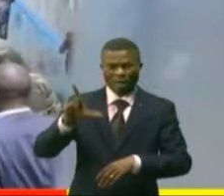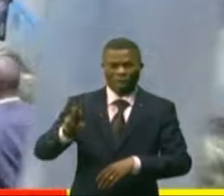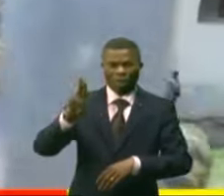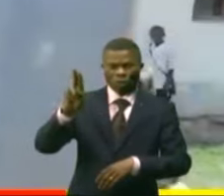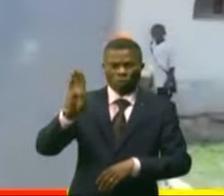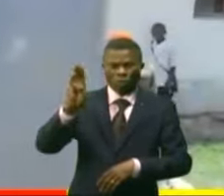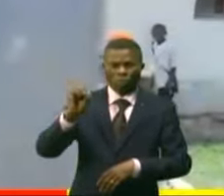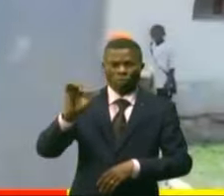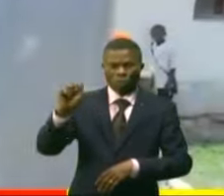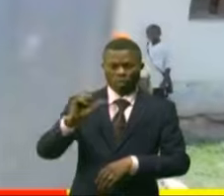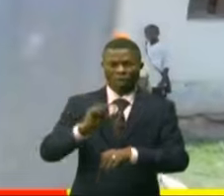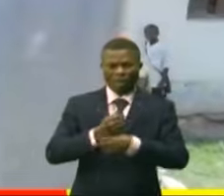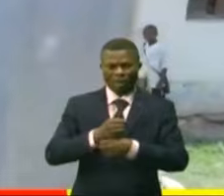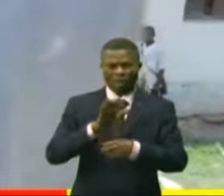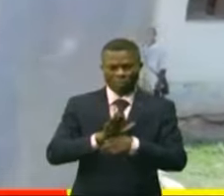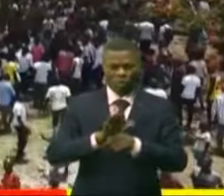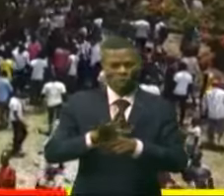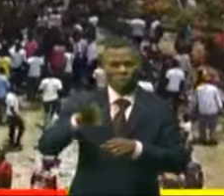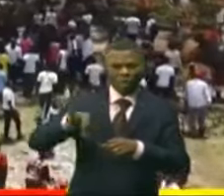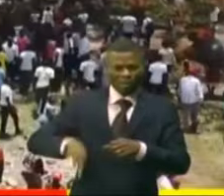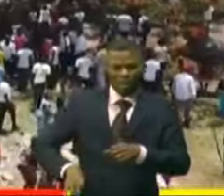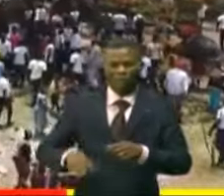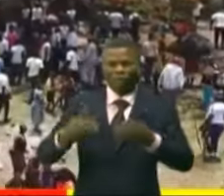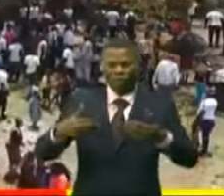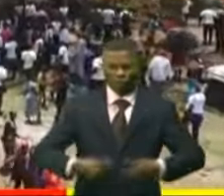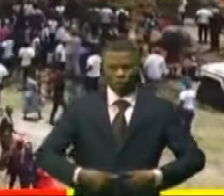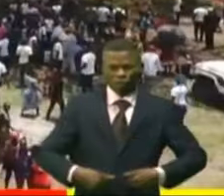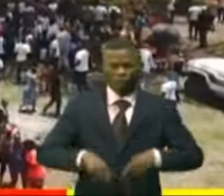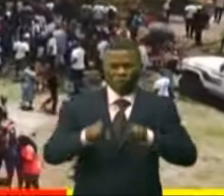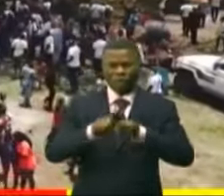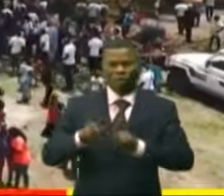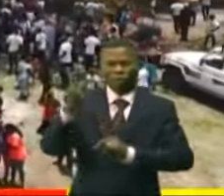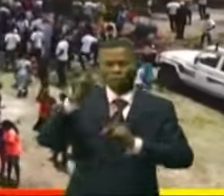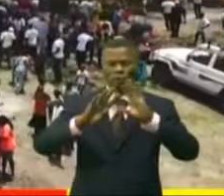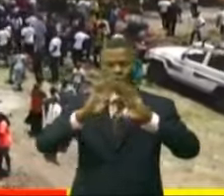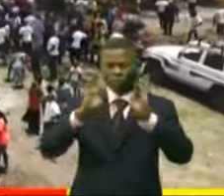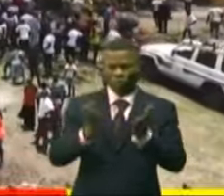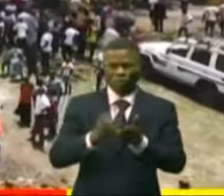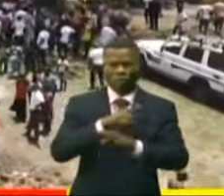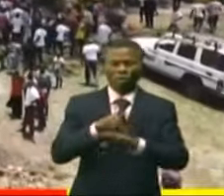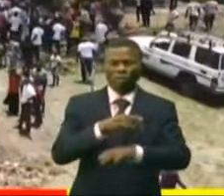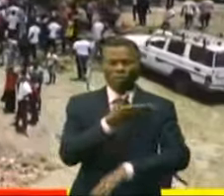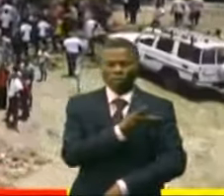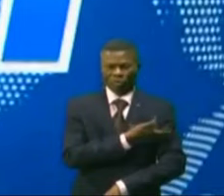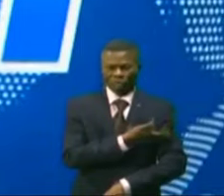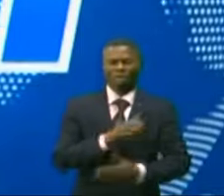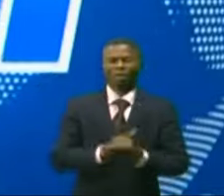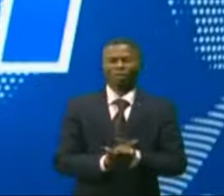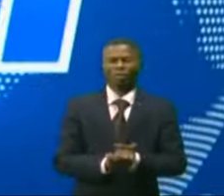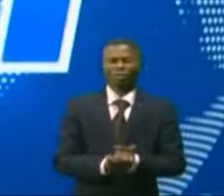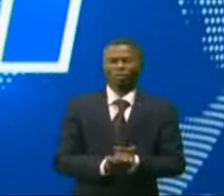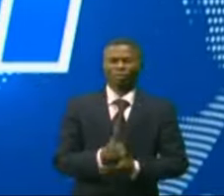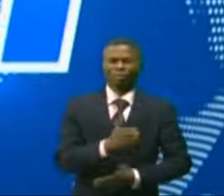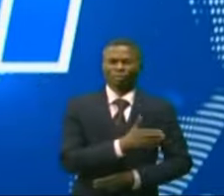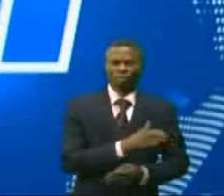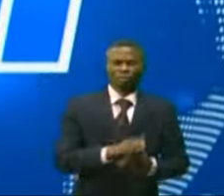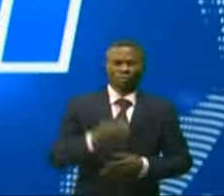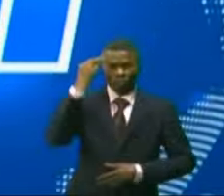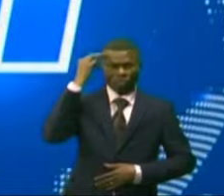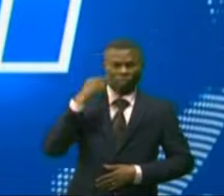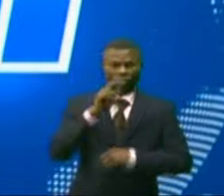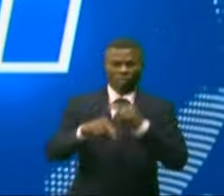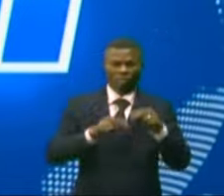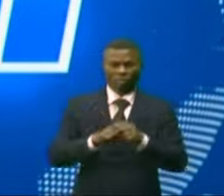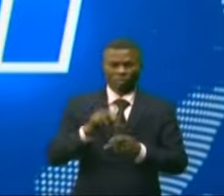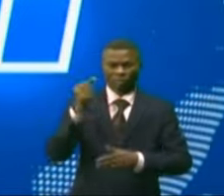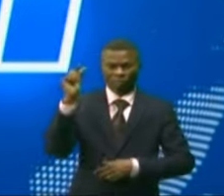crée de plus en plus les opportunités et un climat apaisé sur toute l'étendue de la province. Le ministre national